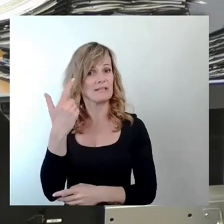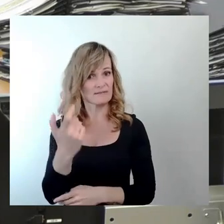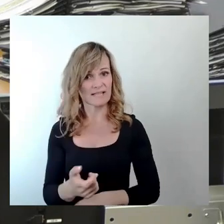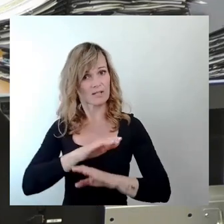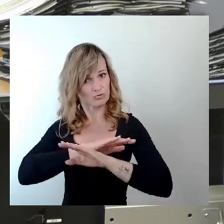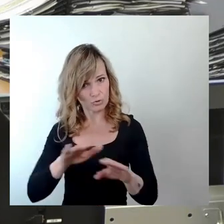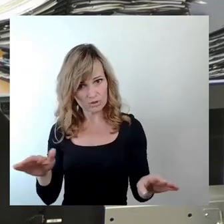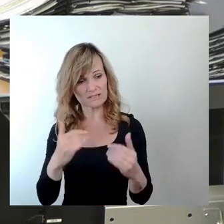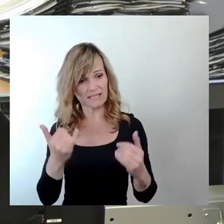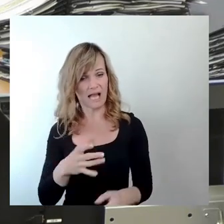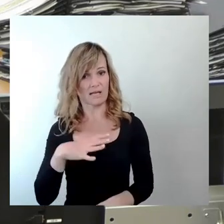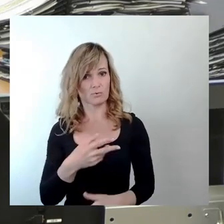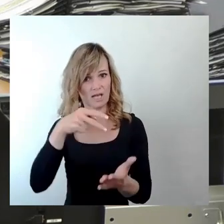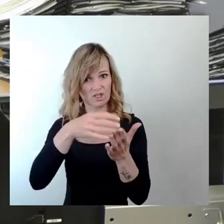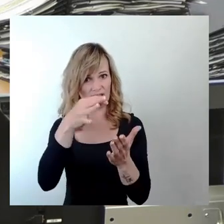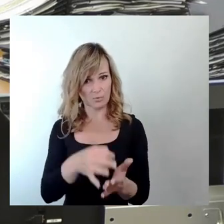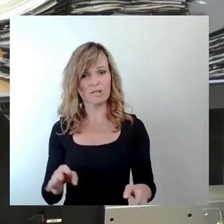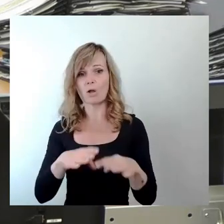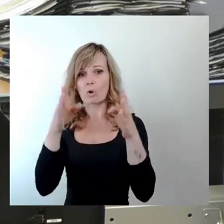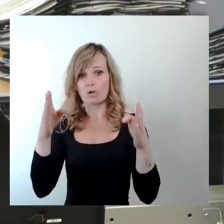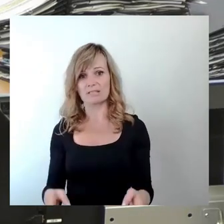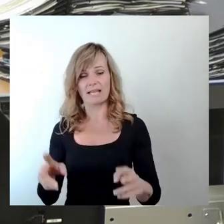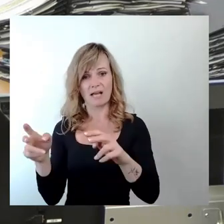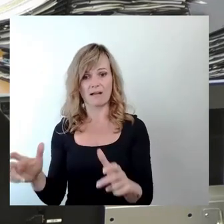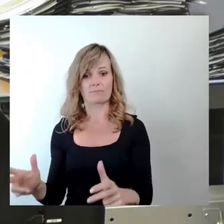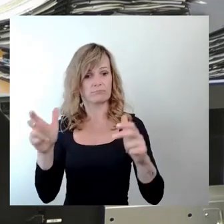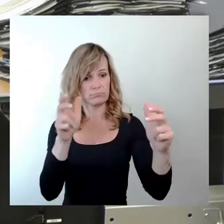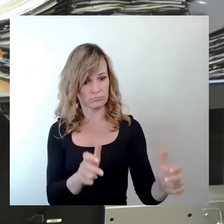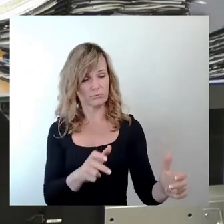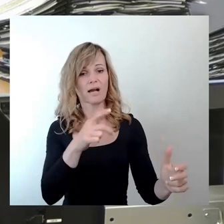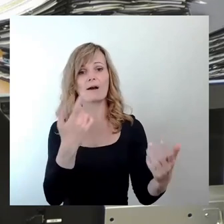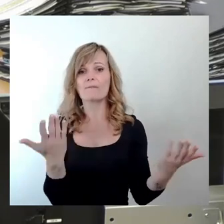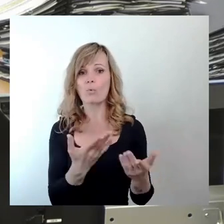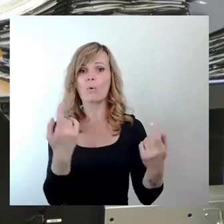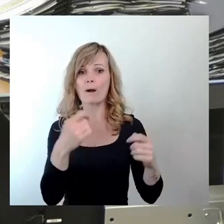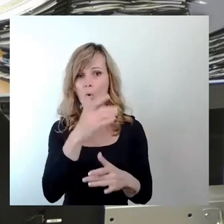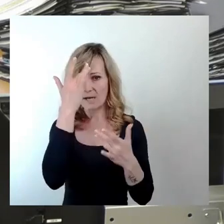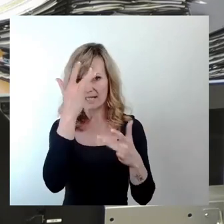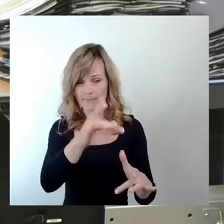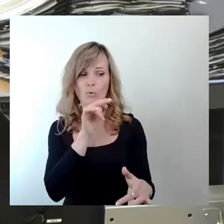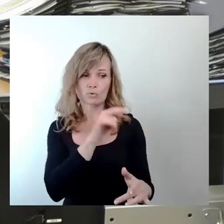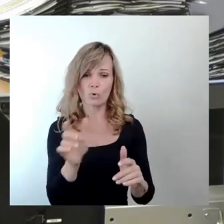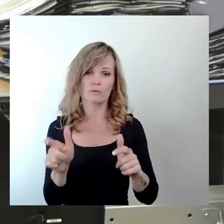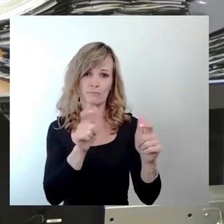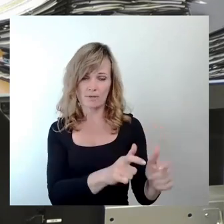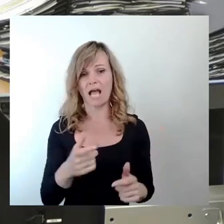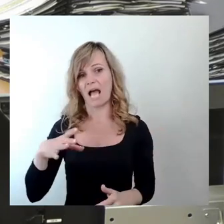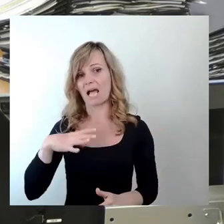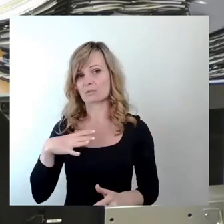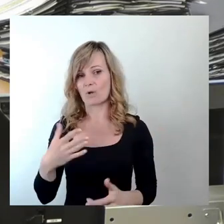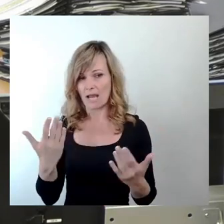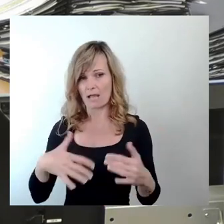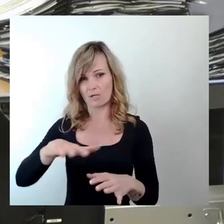aktuellen Standort. Die Container müssen versetzt an den Standort der Baugenehmigung werden und der aktuelle Standort weitestgehend in den ursprünglichen Zustand